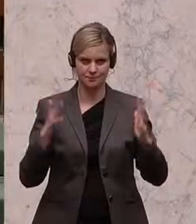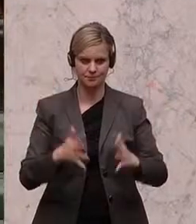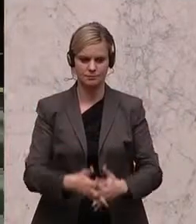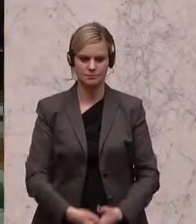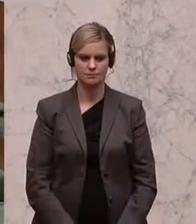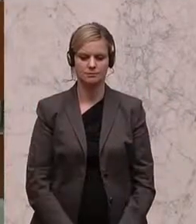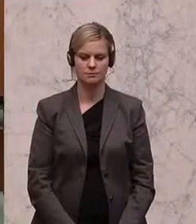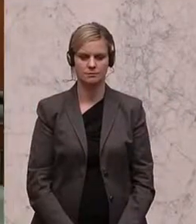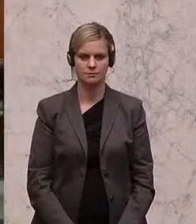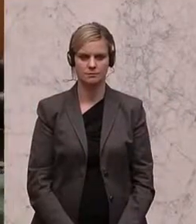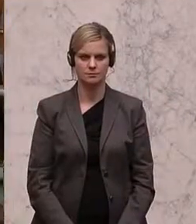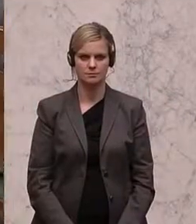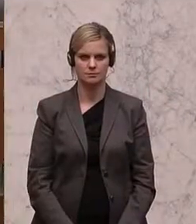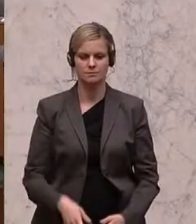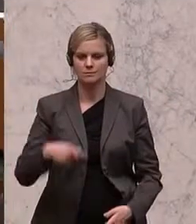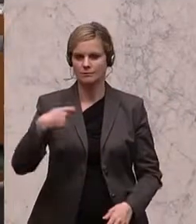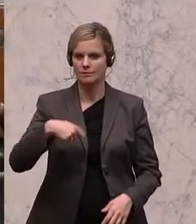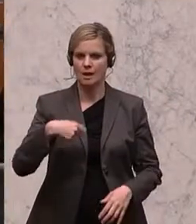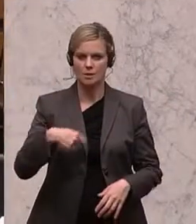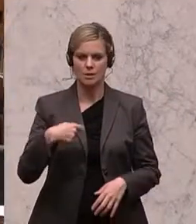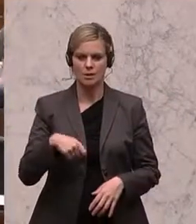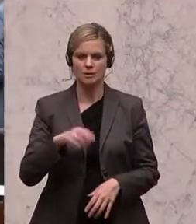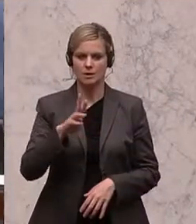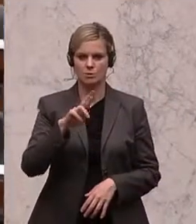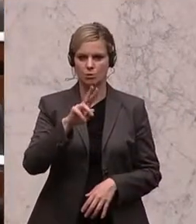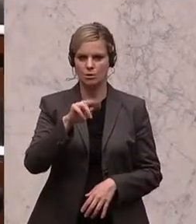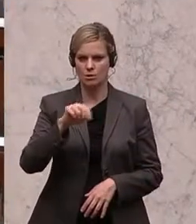Am Wort ist Mag. Christiane Brunner. Bitte, Frau Körbele.